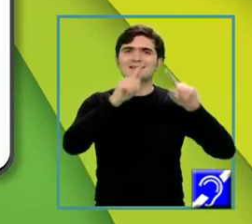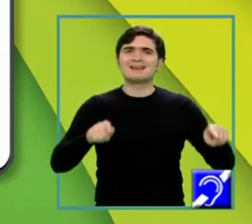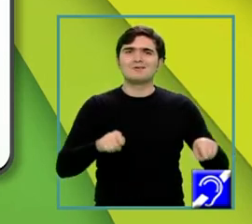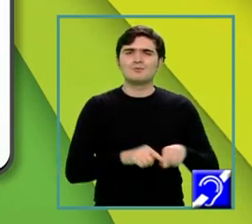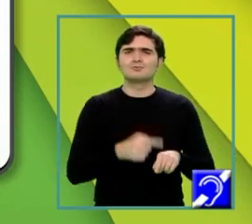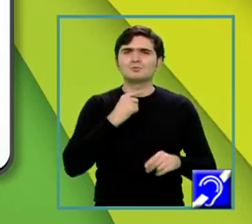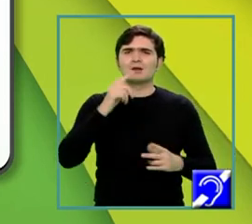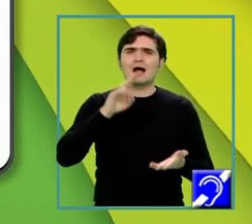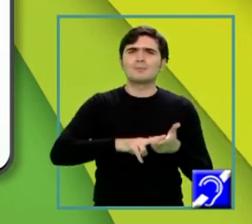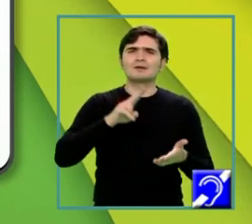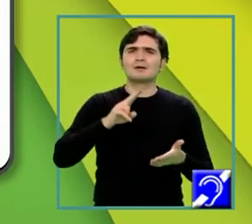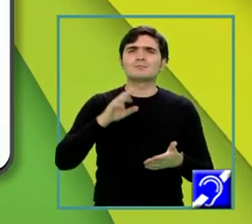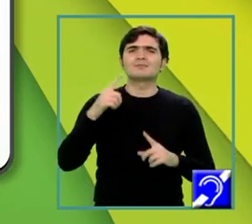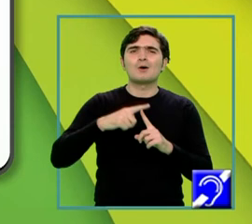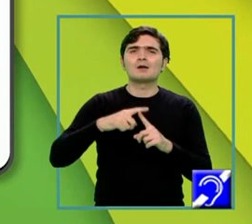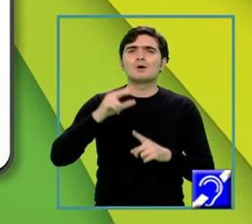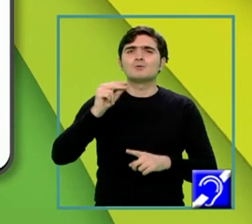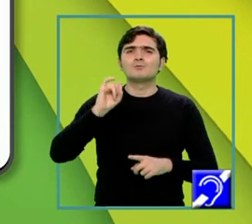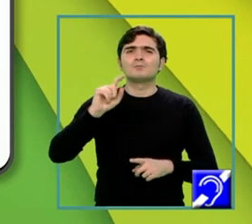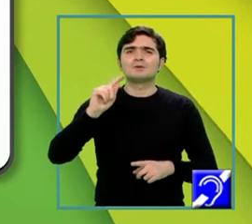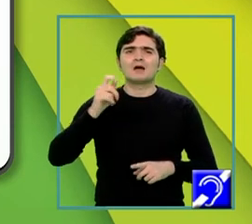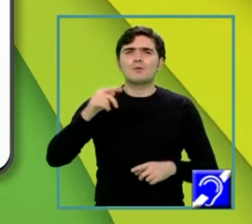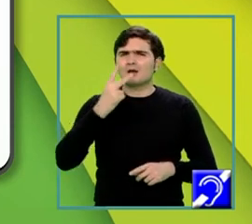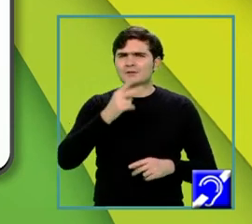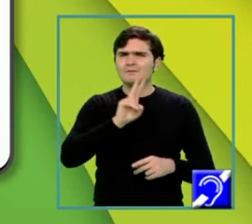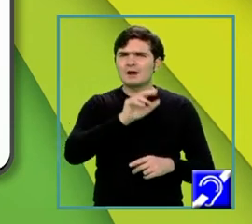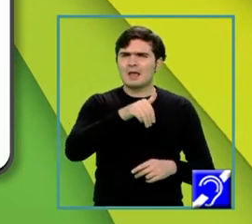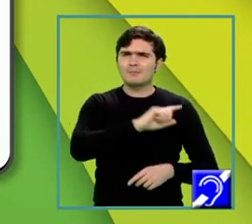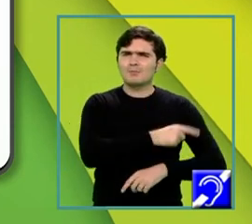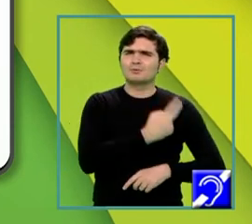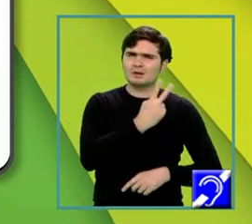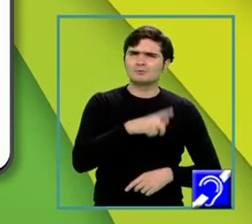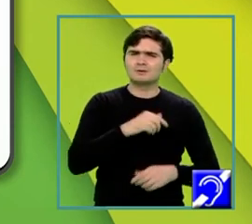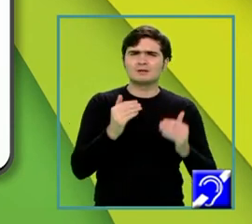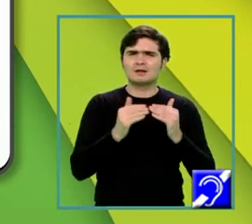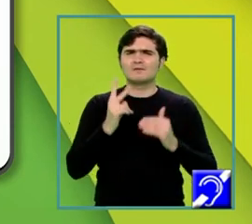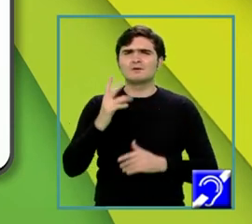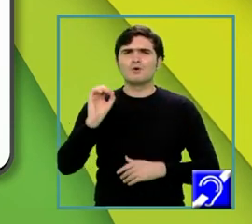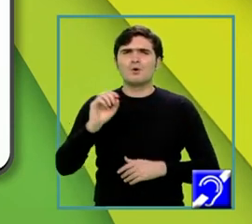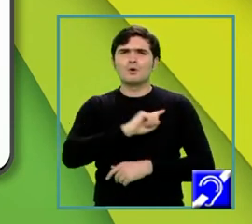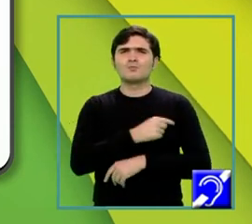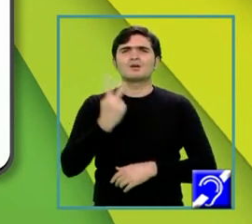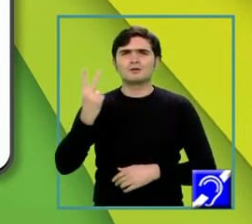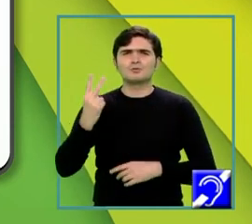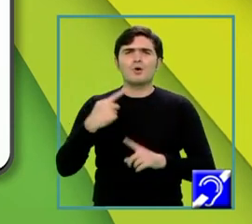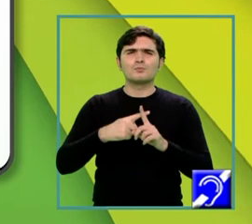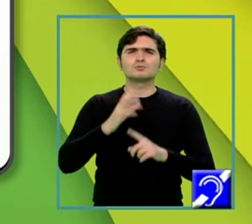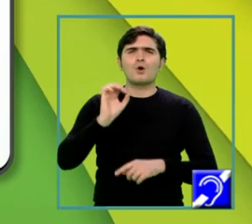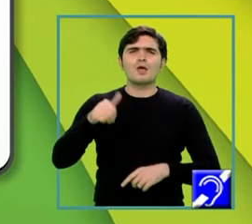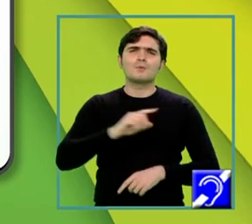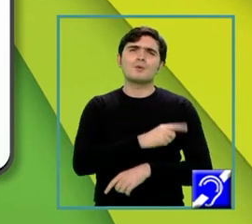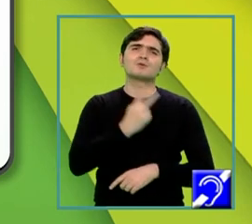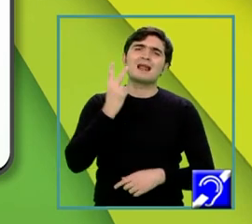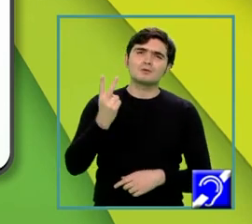spuneam aplicăm termenului Pitagora și obținem că VM la puterea 2 este egal cu VO la puterea 2 plus OM la puterea 2. Deci noi trebuie să